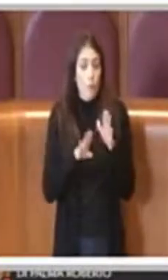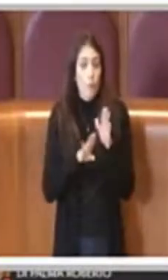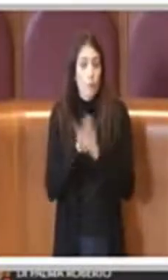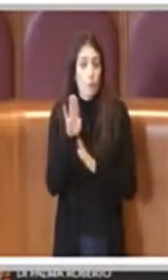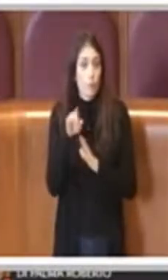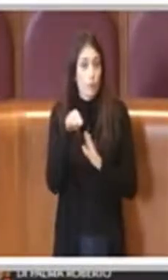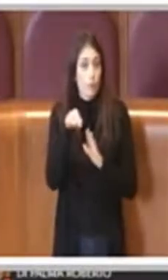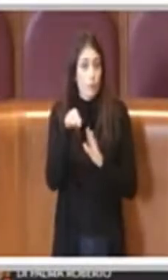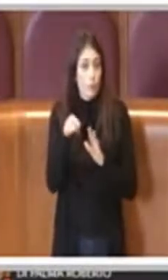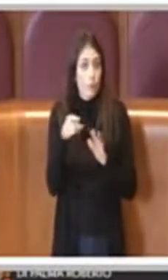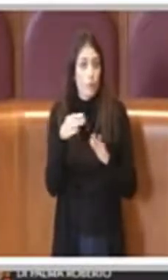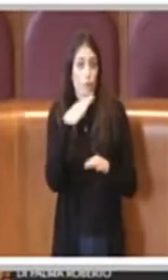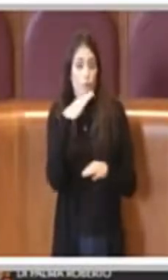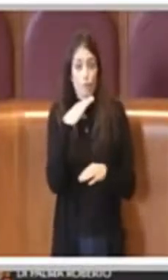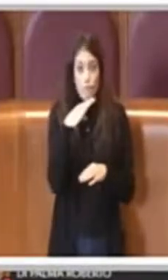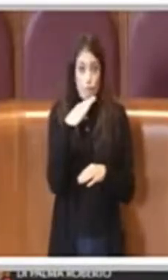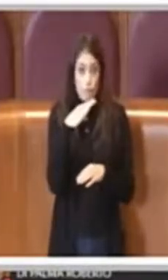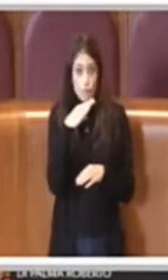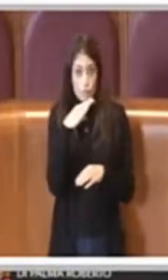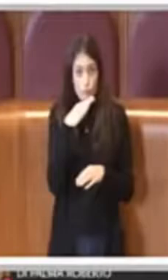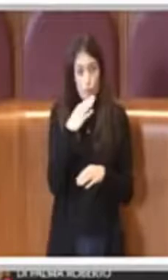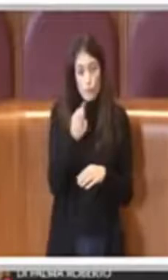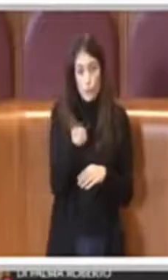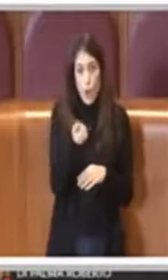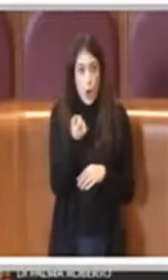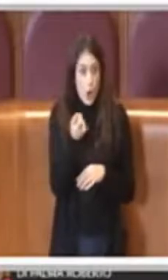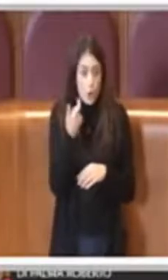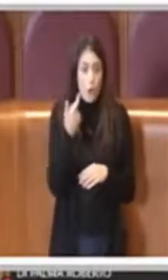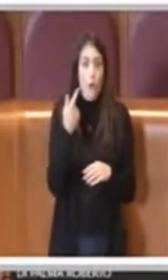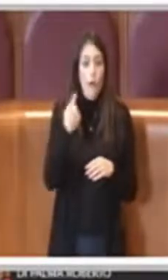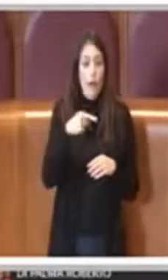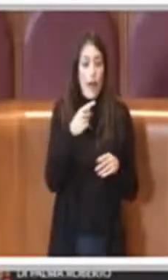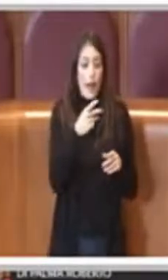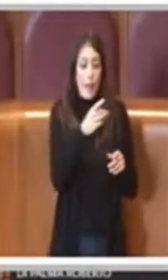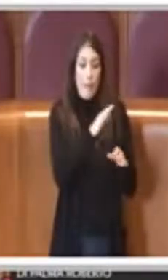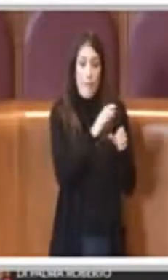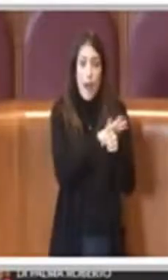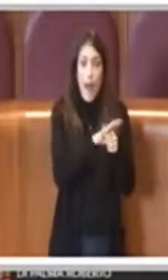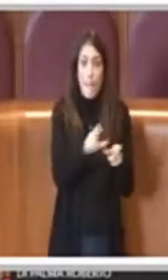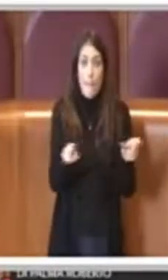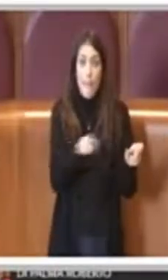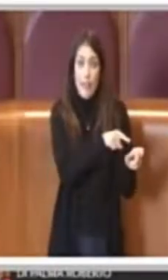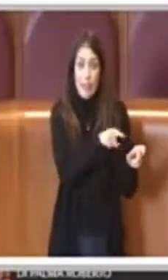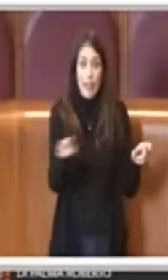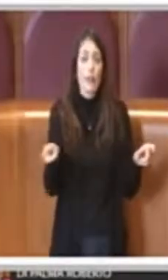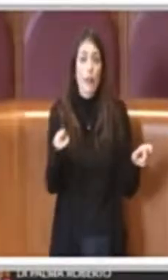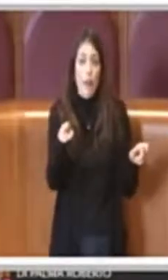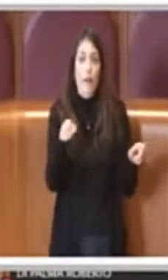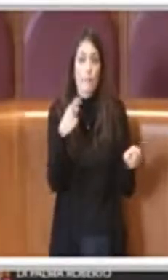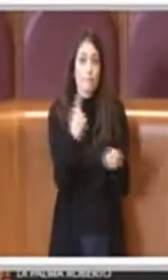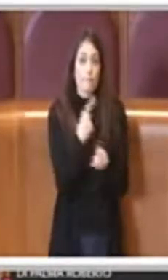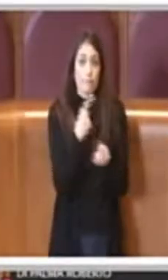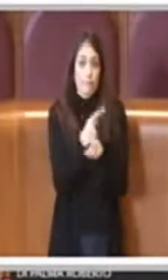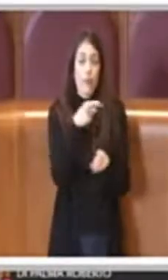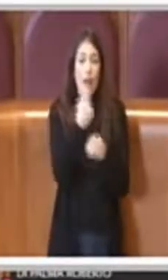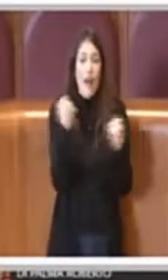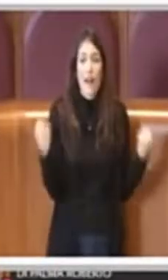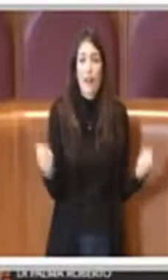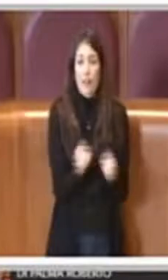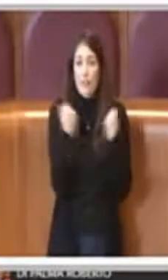le esigenze di famiglie che conducono queste attività con